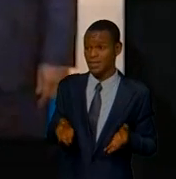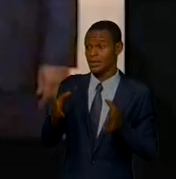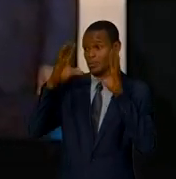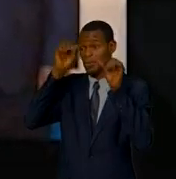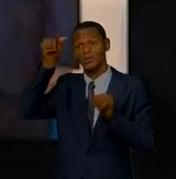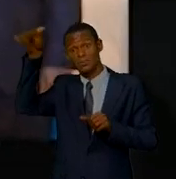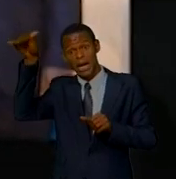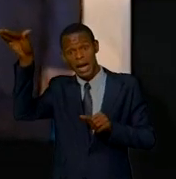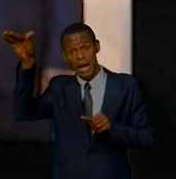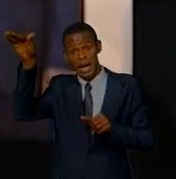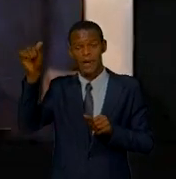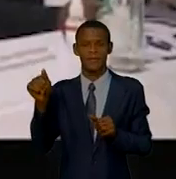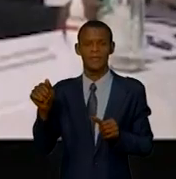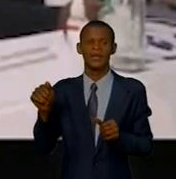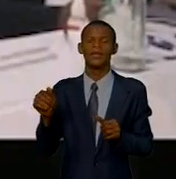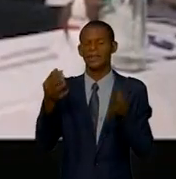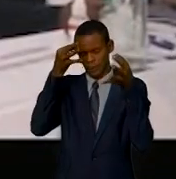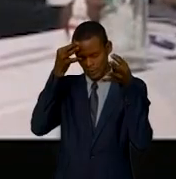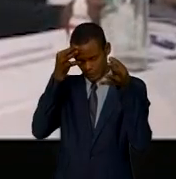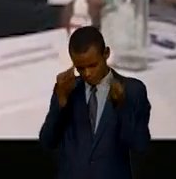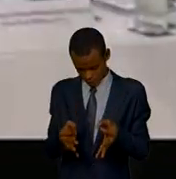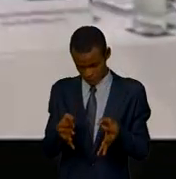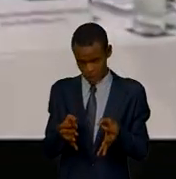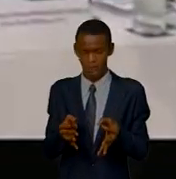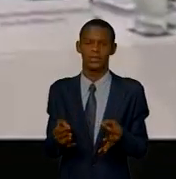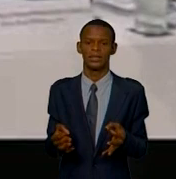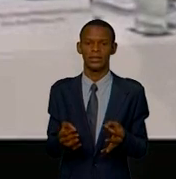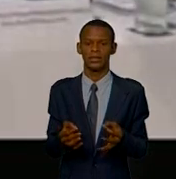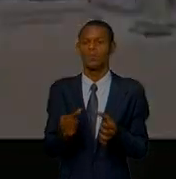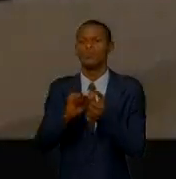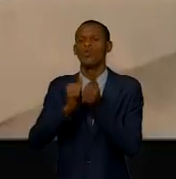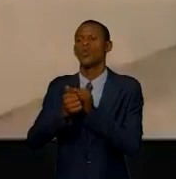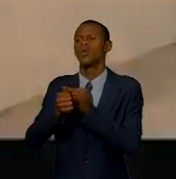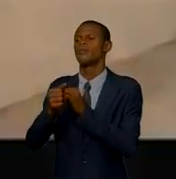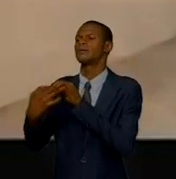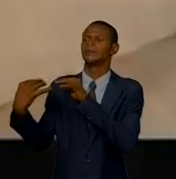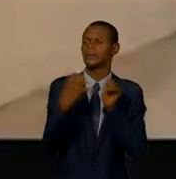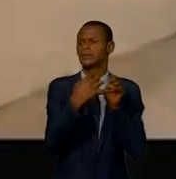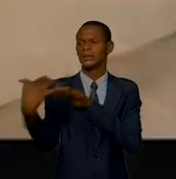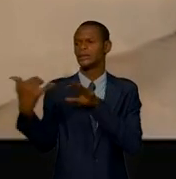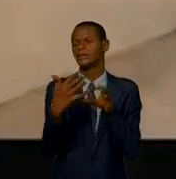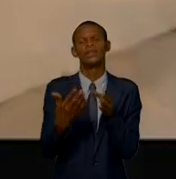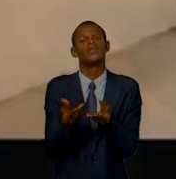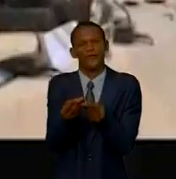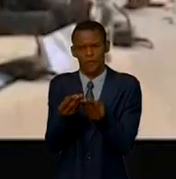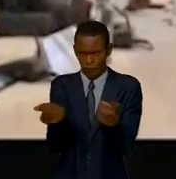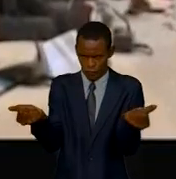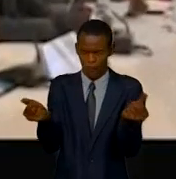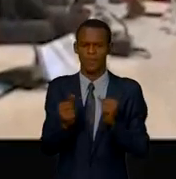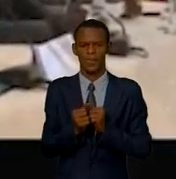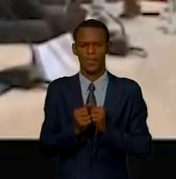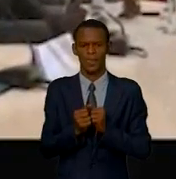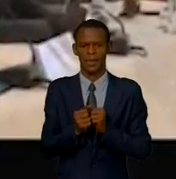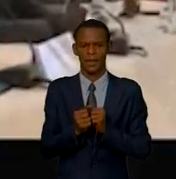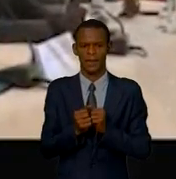Tagamé, de voir être résolus conjointement l'épineuse question de la sécurité commune. Pendant deux jours donc, les